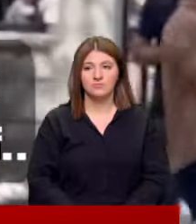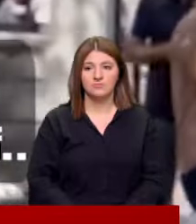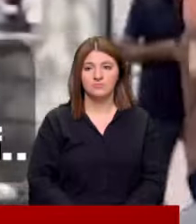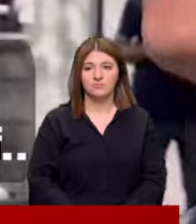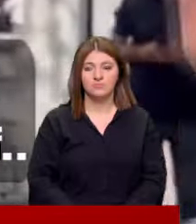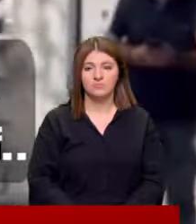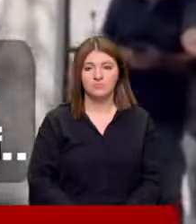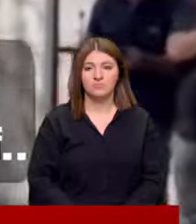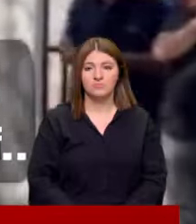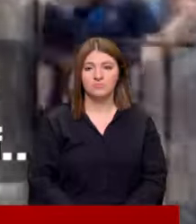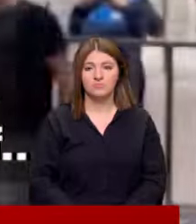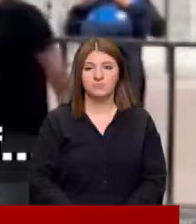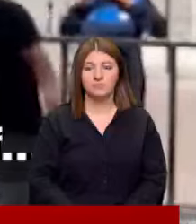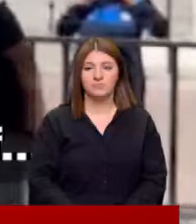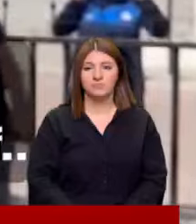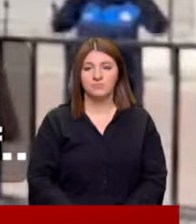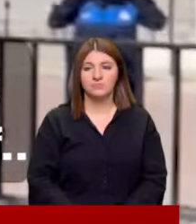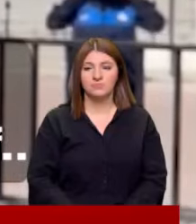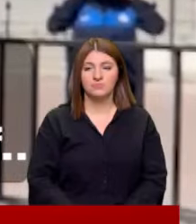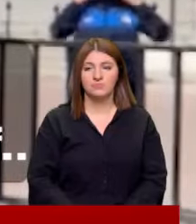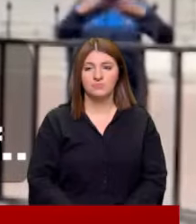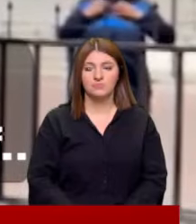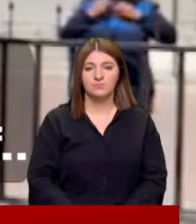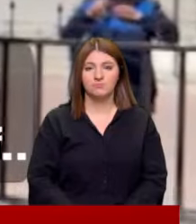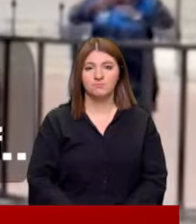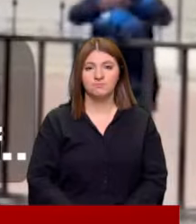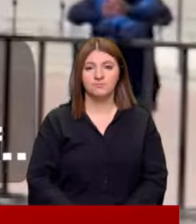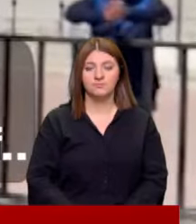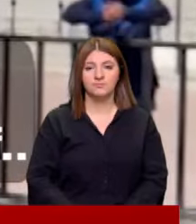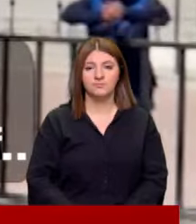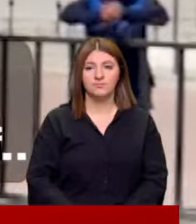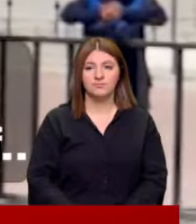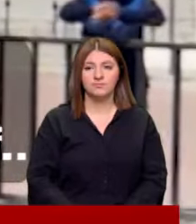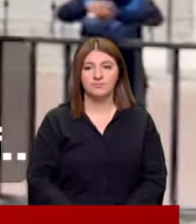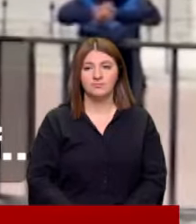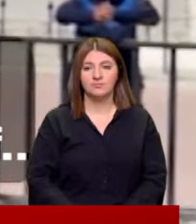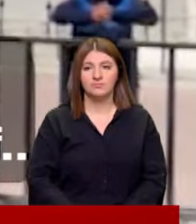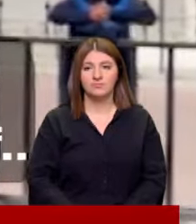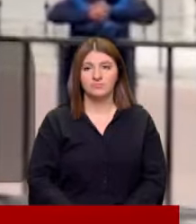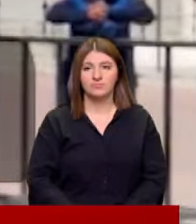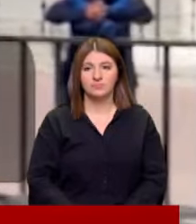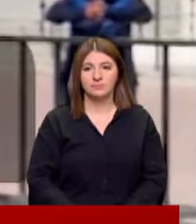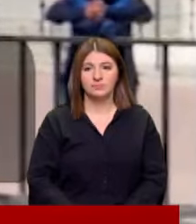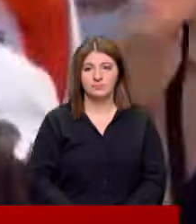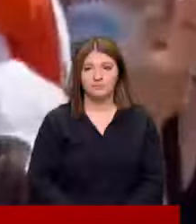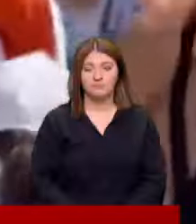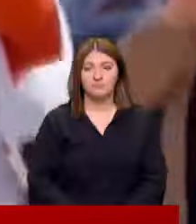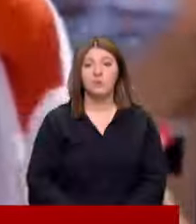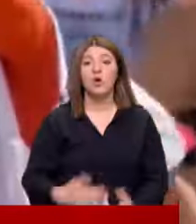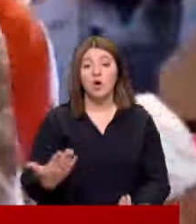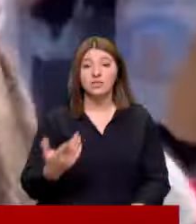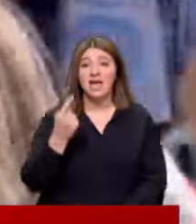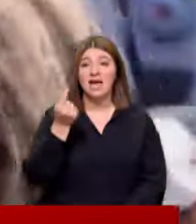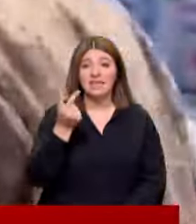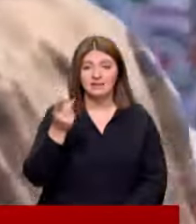hukuk çerçevesinde devam etmemiz Dışarıdan gelecek her türlü baskı emniyet kuvvetleri tarafından bertaraf edilecek Oysa